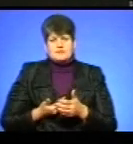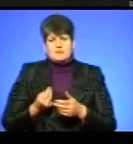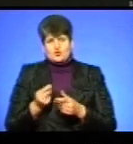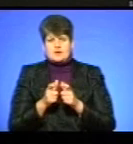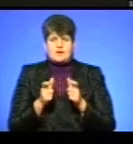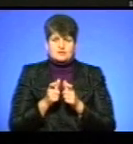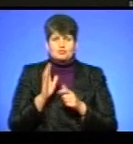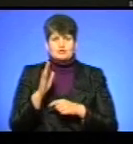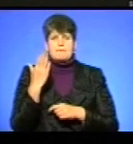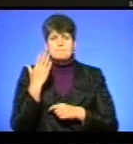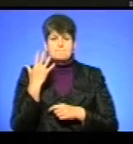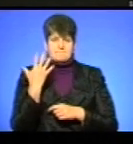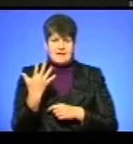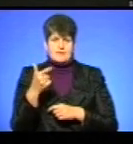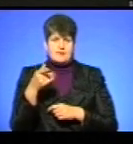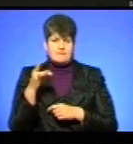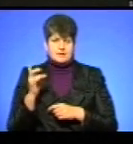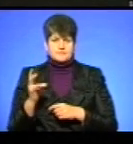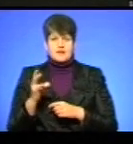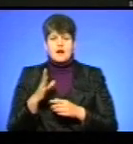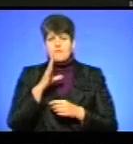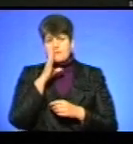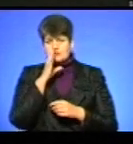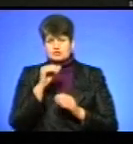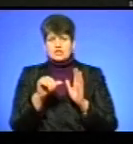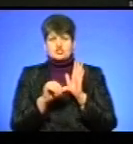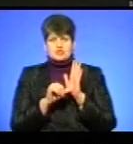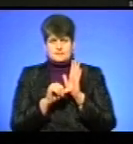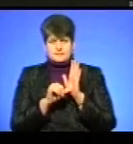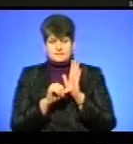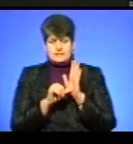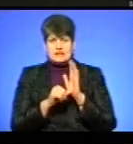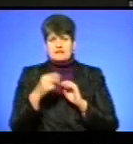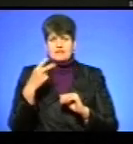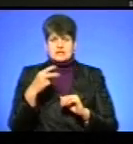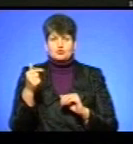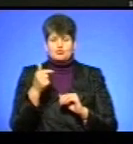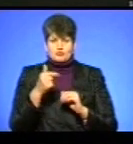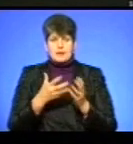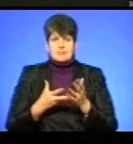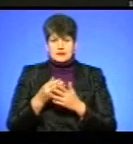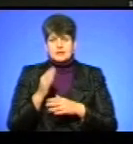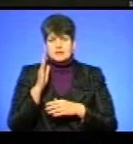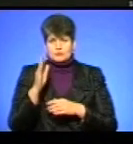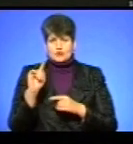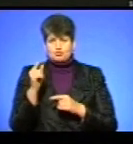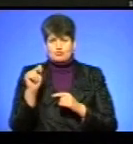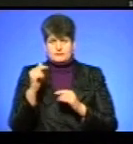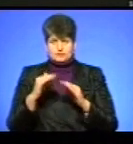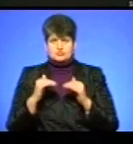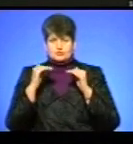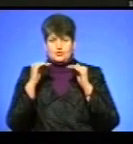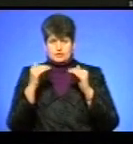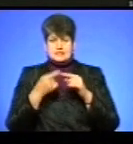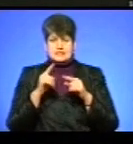становитиме 5 гривень. А в маршрутних таксі та автобусах – 6. З 20 грудня платити готівкою буде на гривню дорожче.